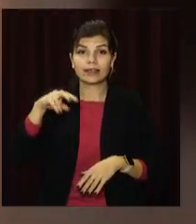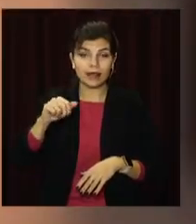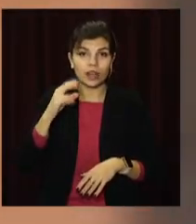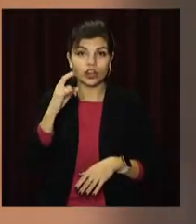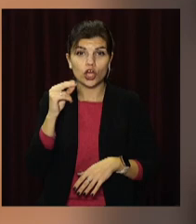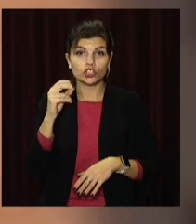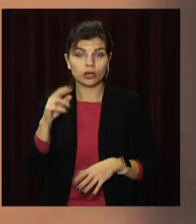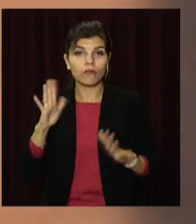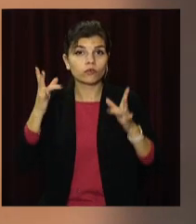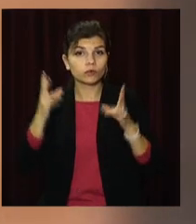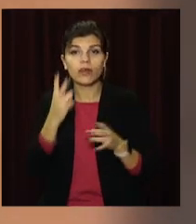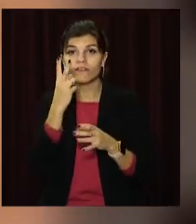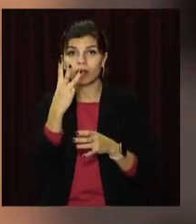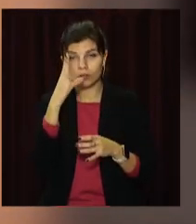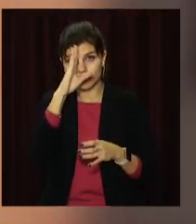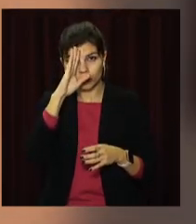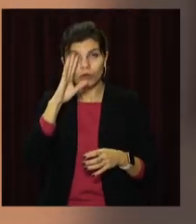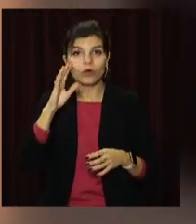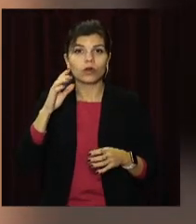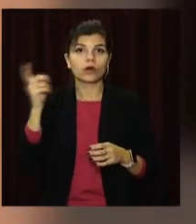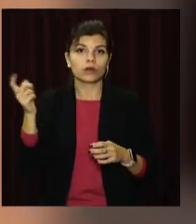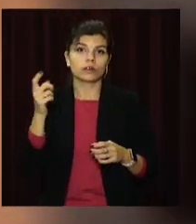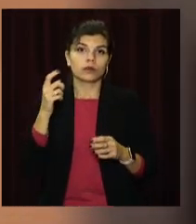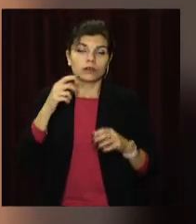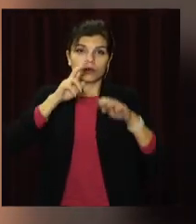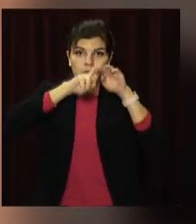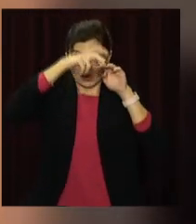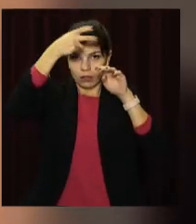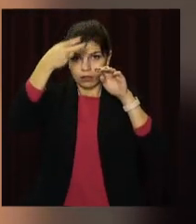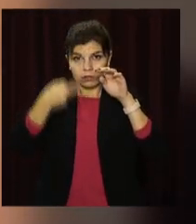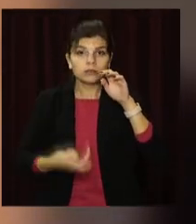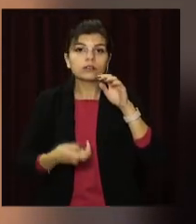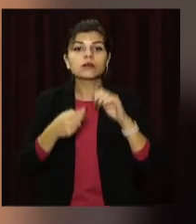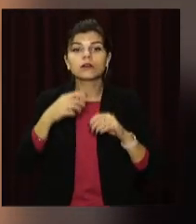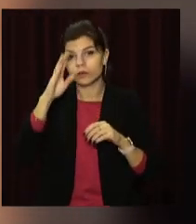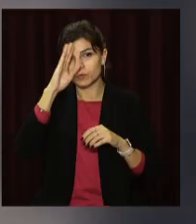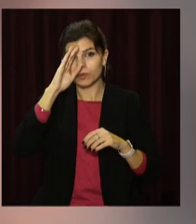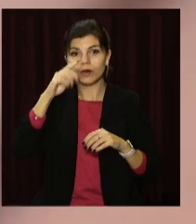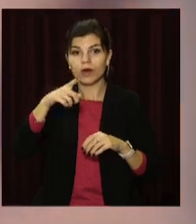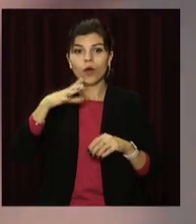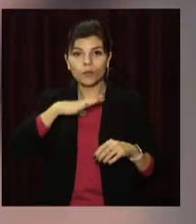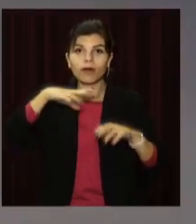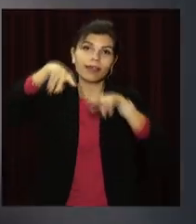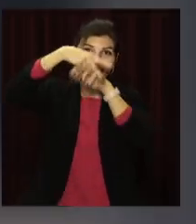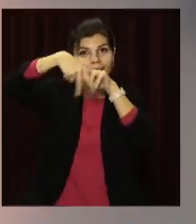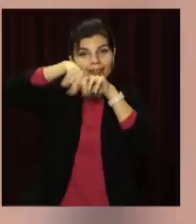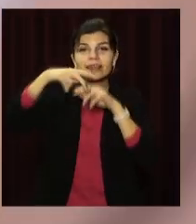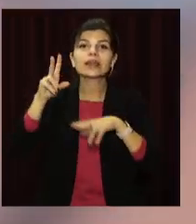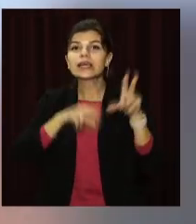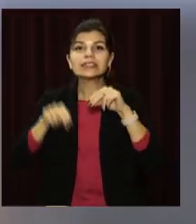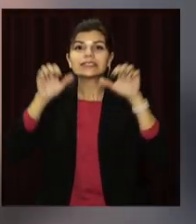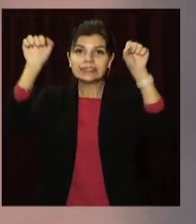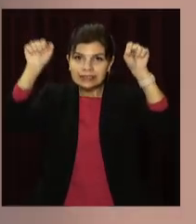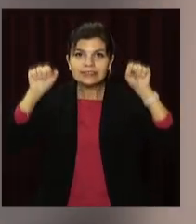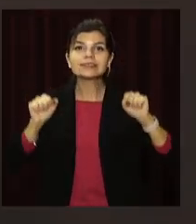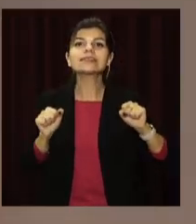молодик висів на одній з конструкцій та намагався підтягнутися. Втриматися йому не вдалося. Очевидці кажуть, все сталося